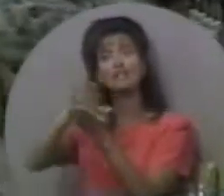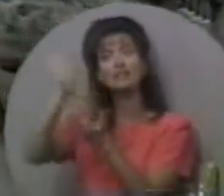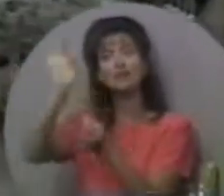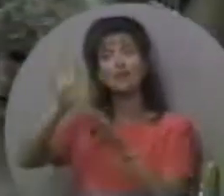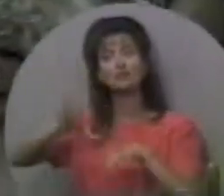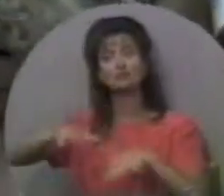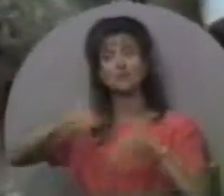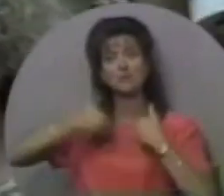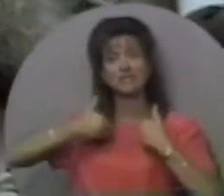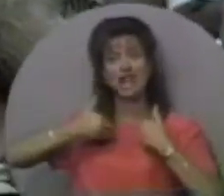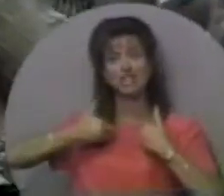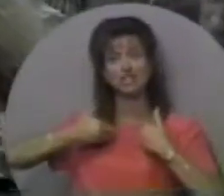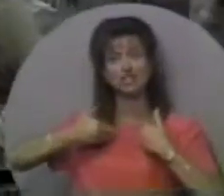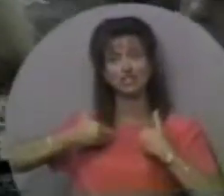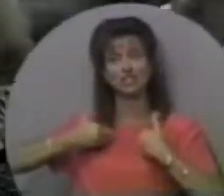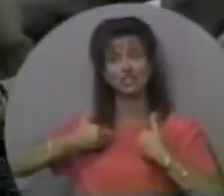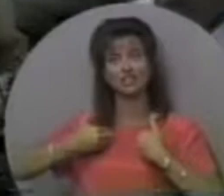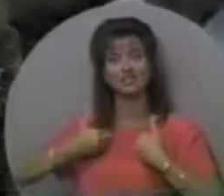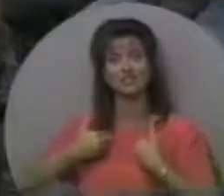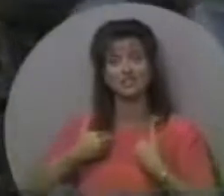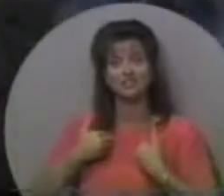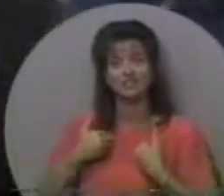Але це власність Святого Духа.